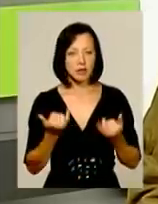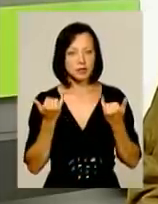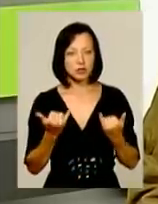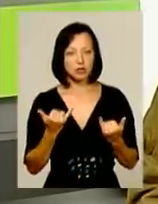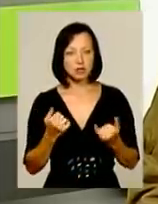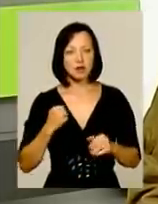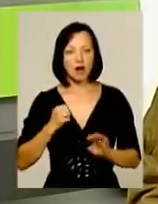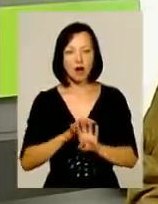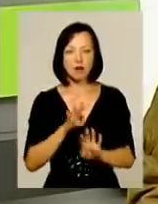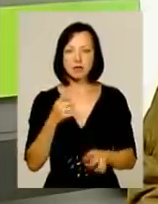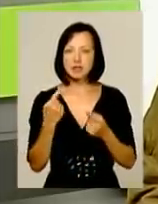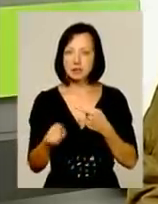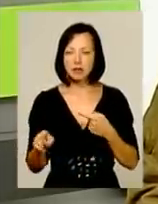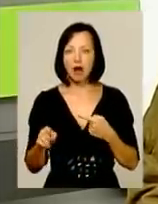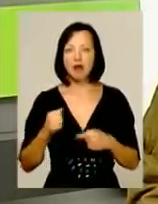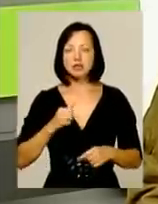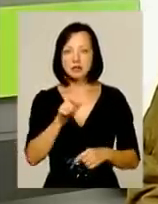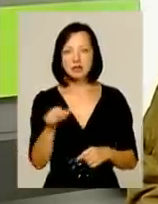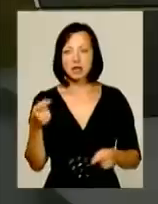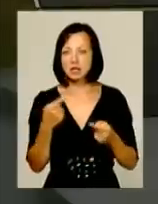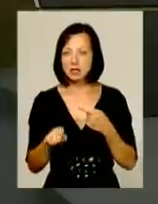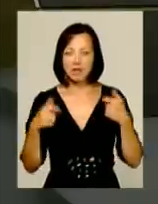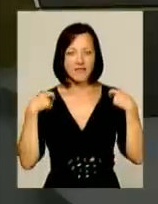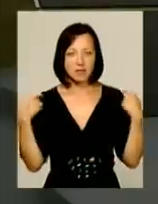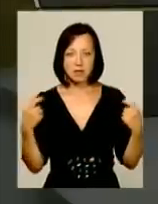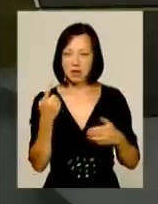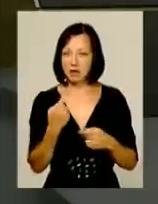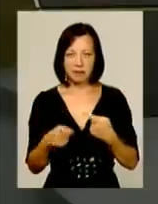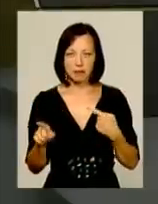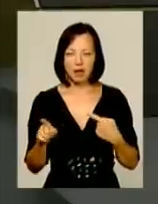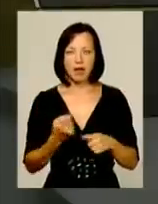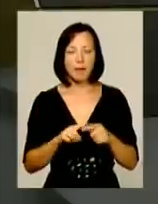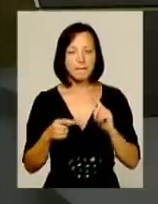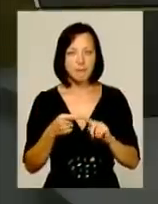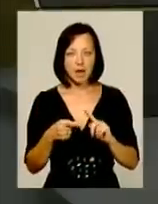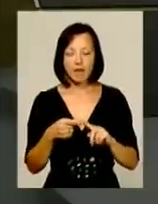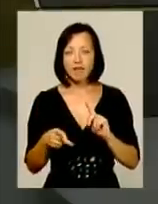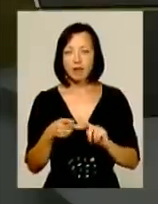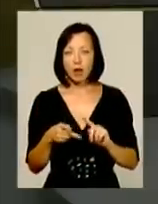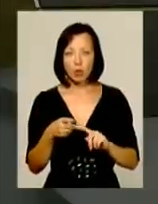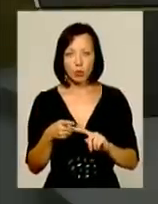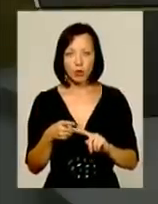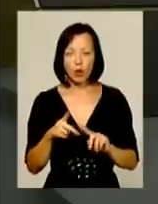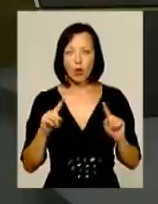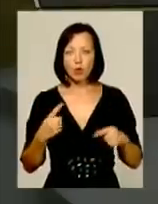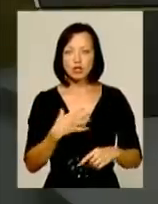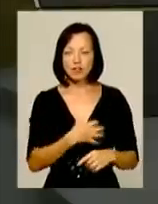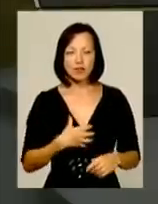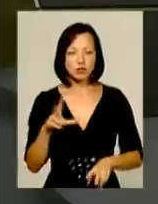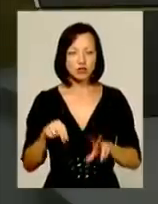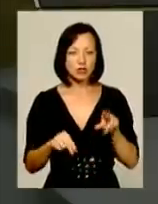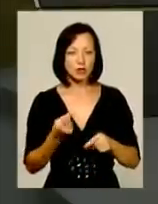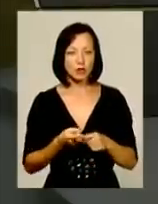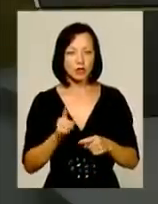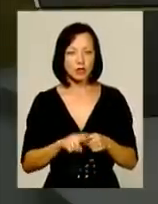вже армія не та, солдати не те, не те офіцери. Це перший аспект. І другий, дуже важливий, я вважаю, це